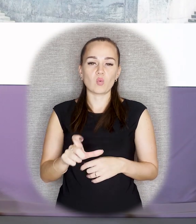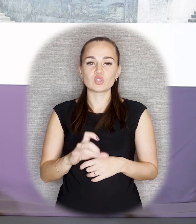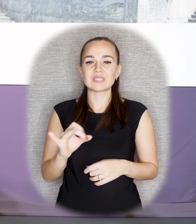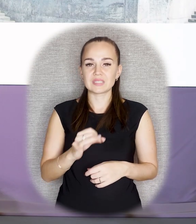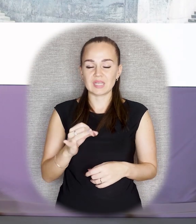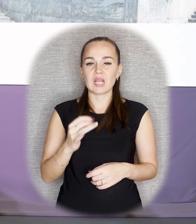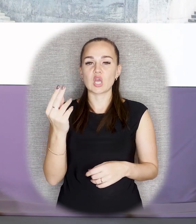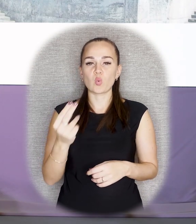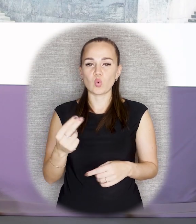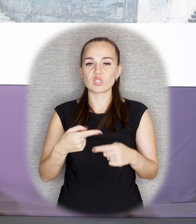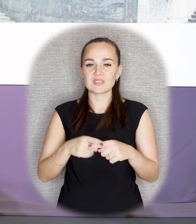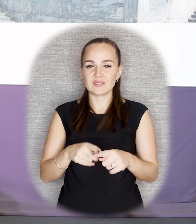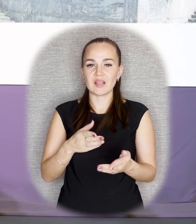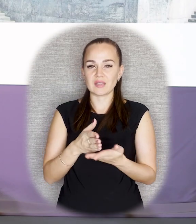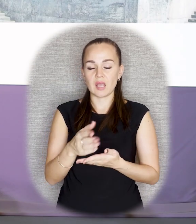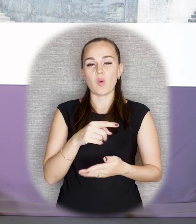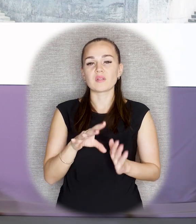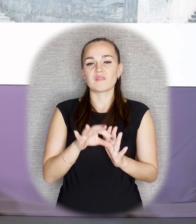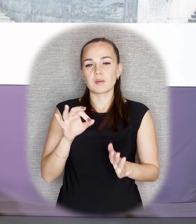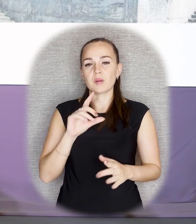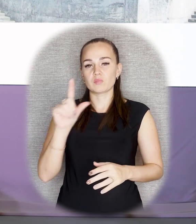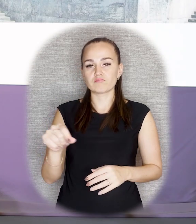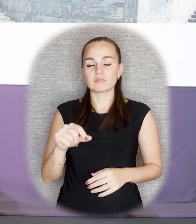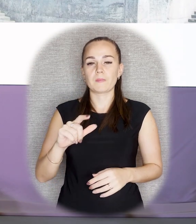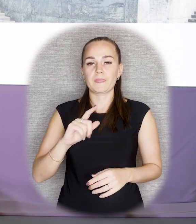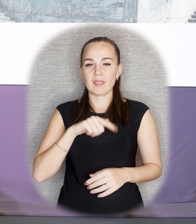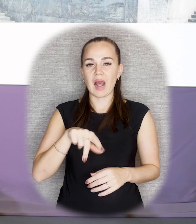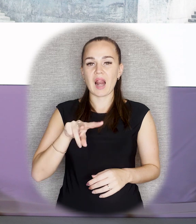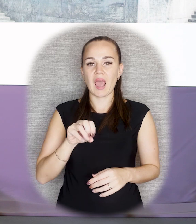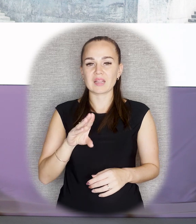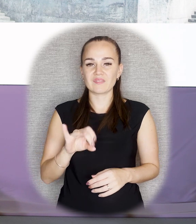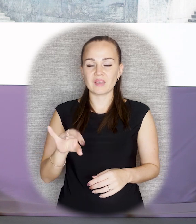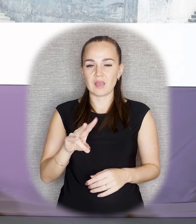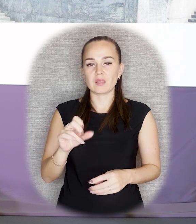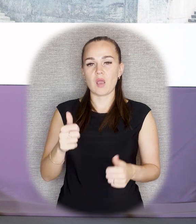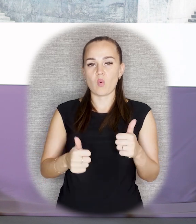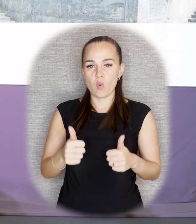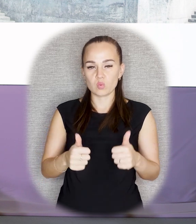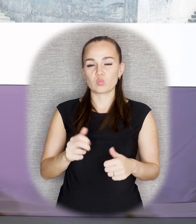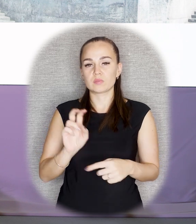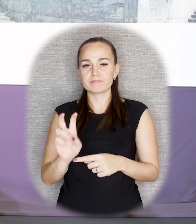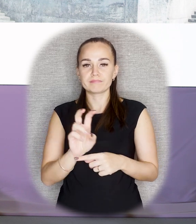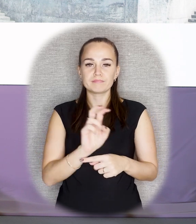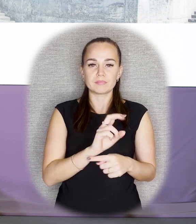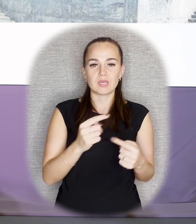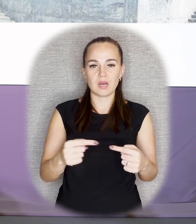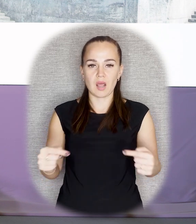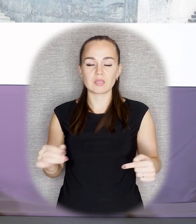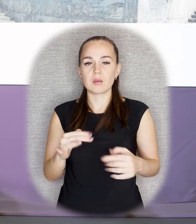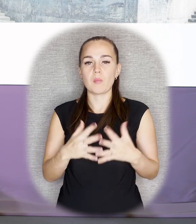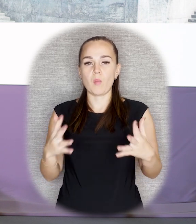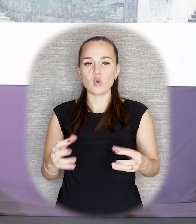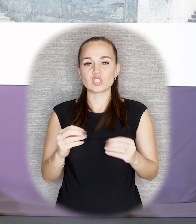интересная художественная жизнь, но он выбрал поехать в Латвию, выиграл там, соответственно, конкурс. Сначала один, потом другой. И